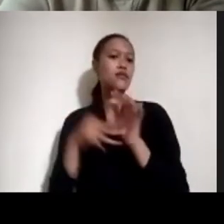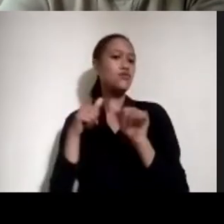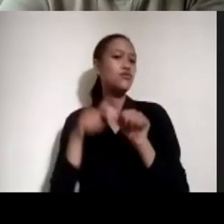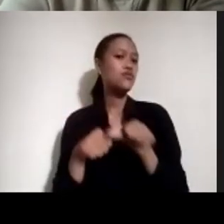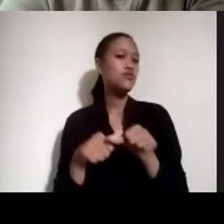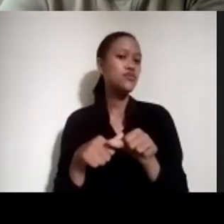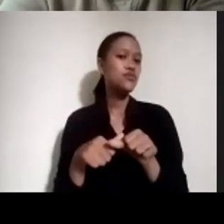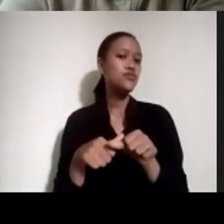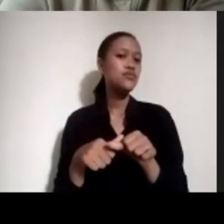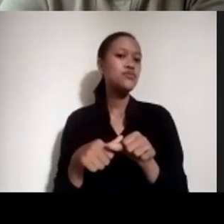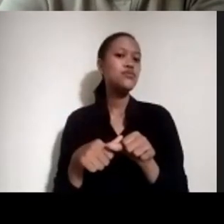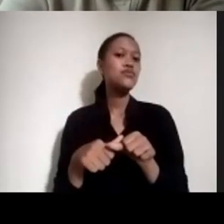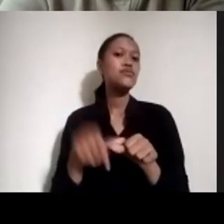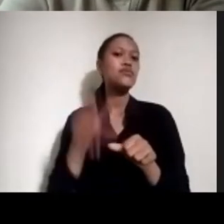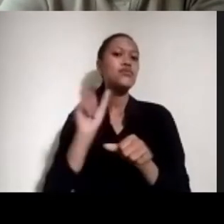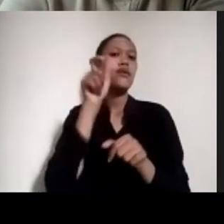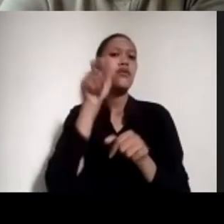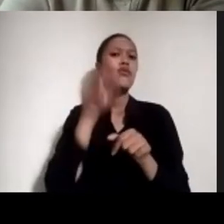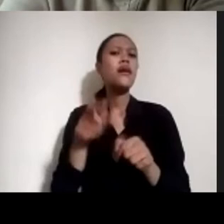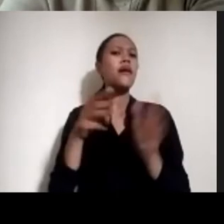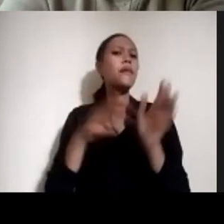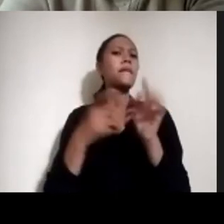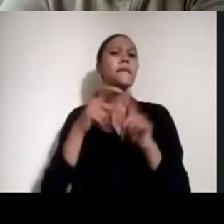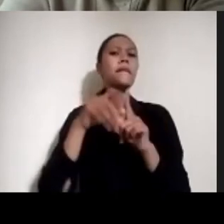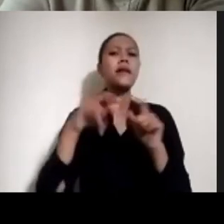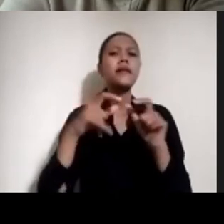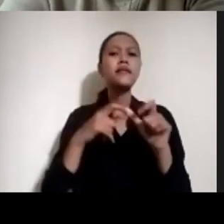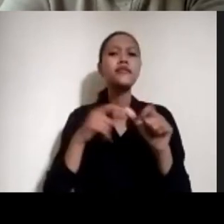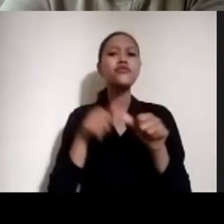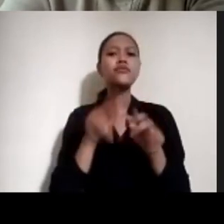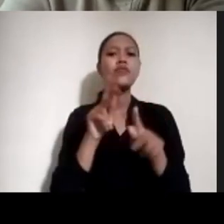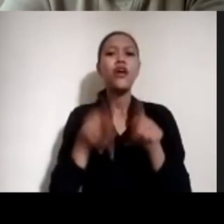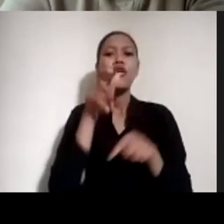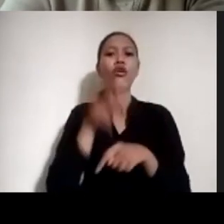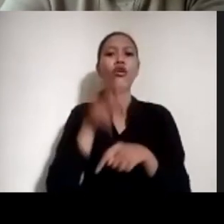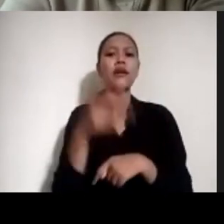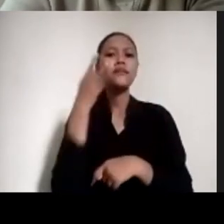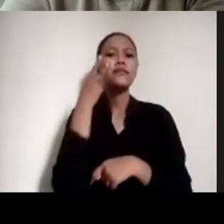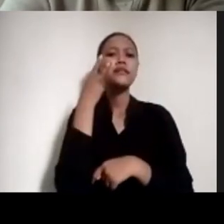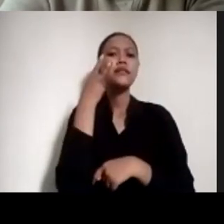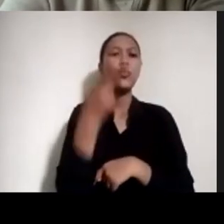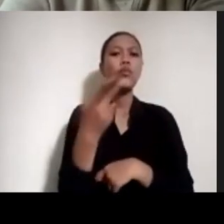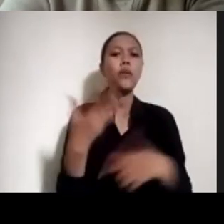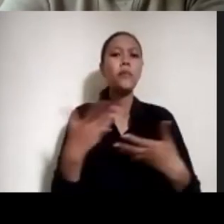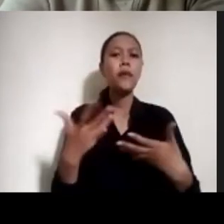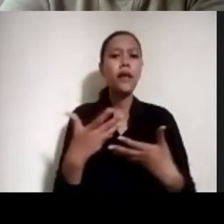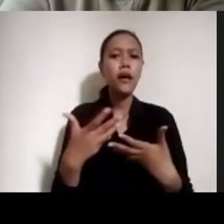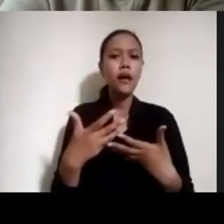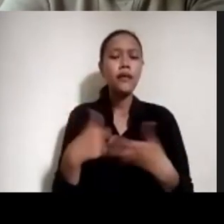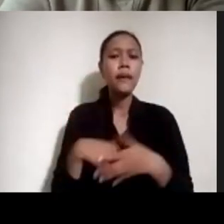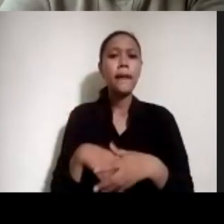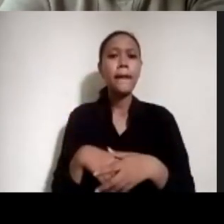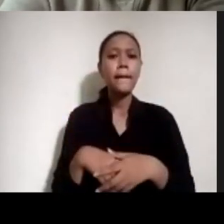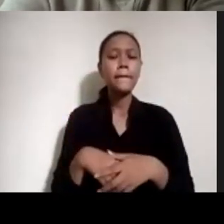tenaga medisnya gitu, atau visitor kalau melihat orang dengan